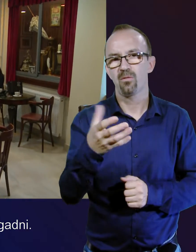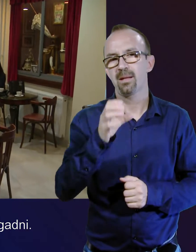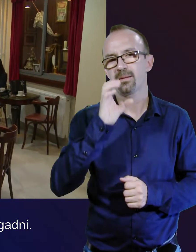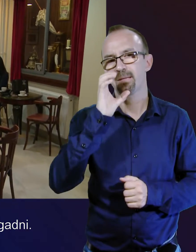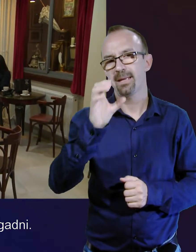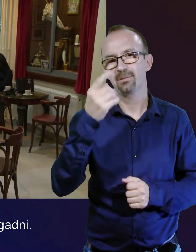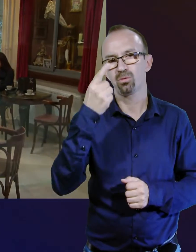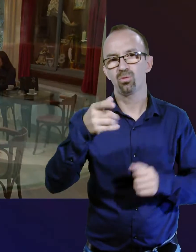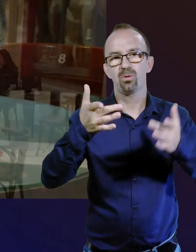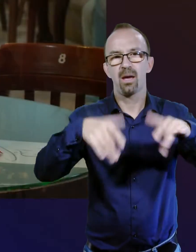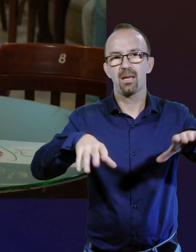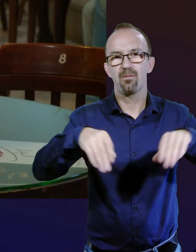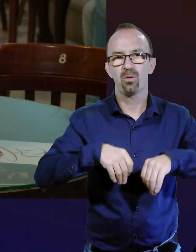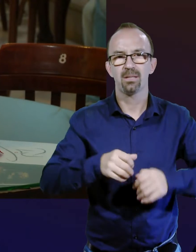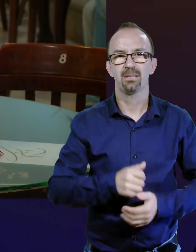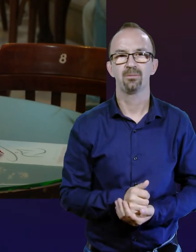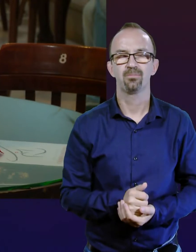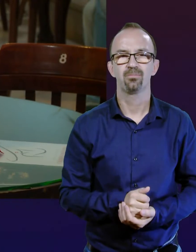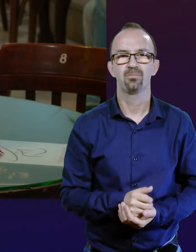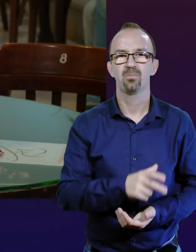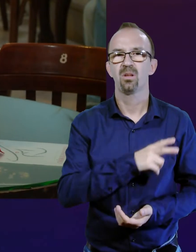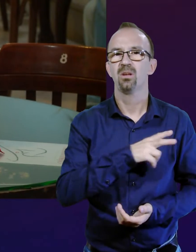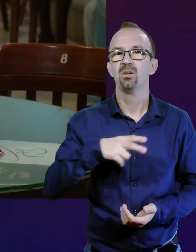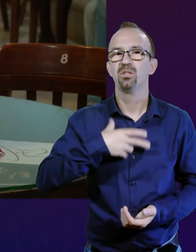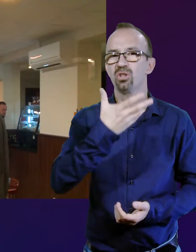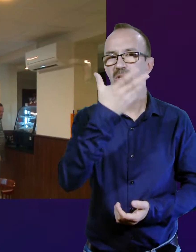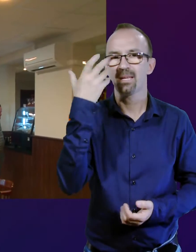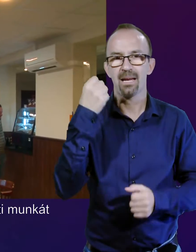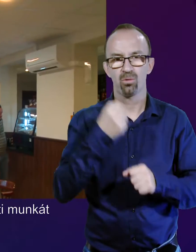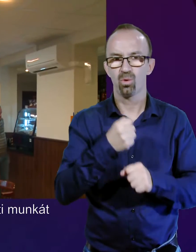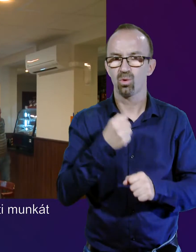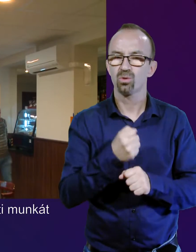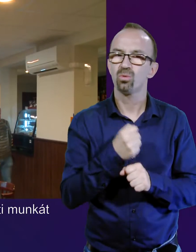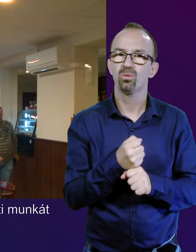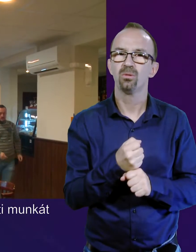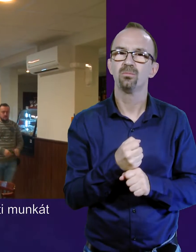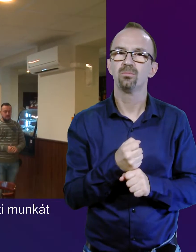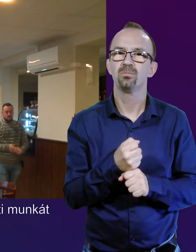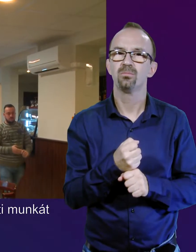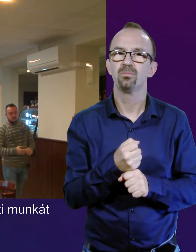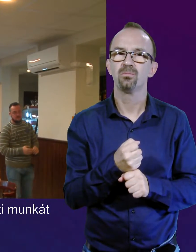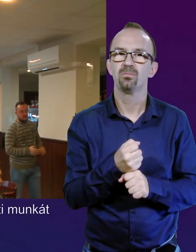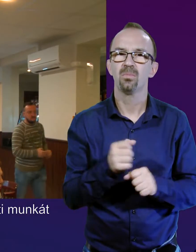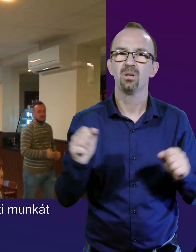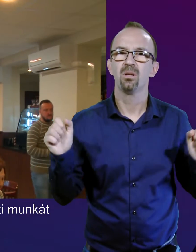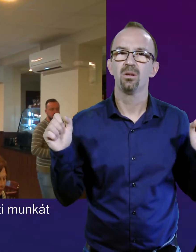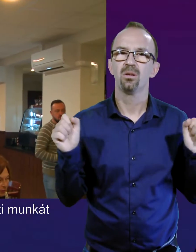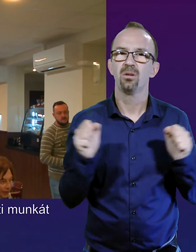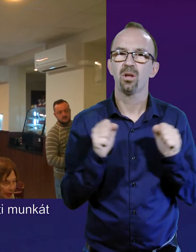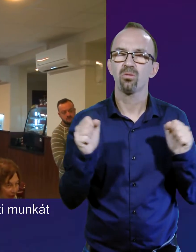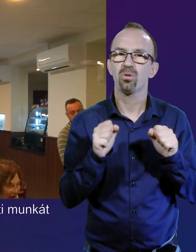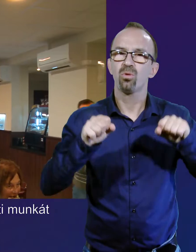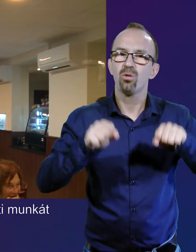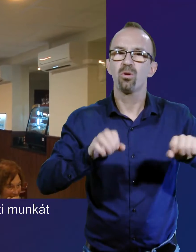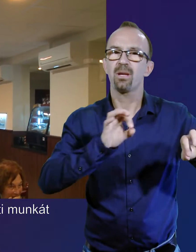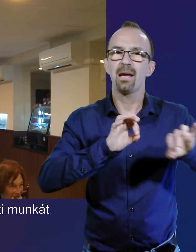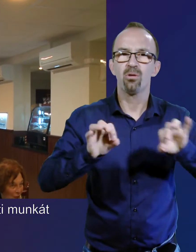ezen a helyen fogadni. Csak nyáron dolgoztunk, tehát egy nagyon komoly